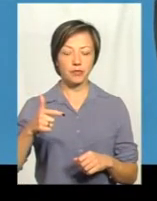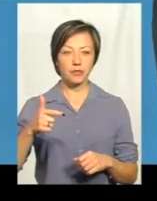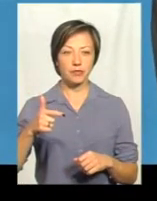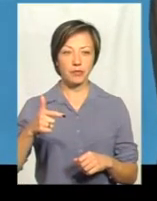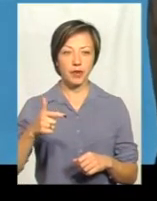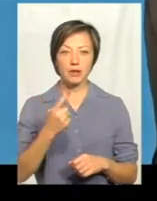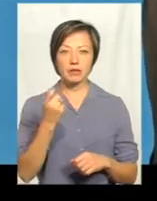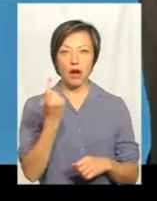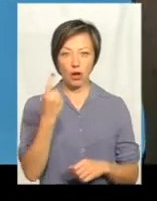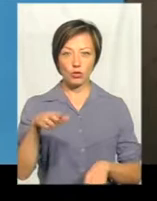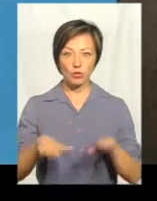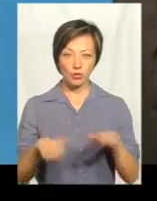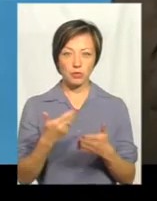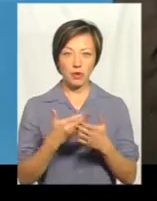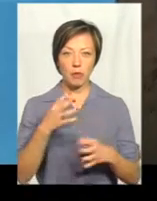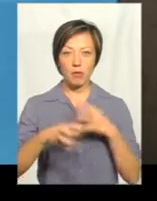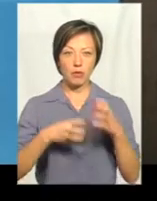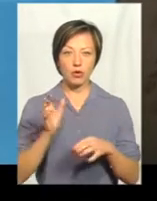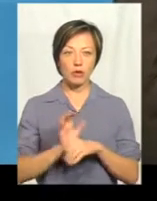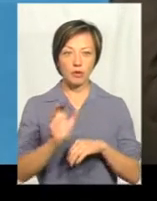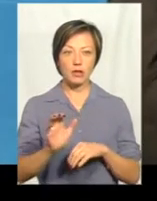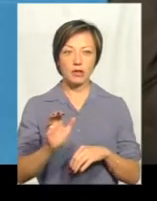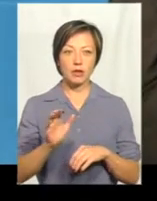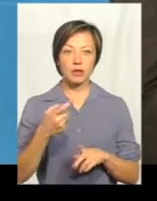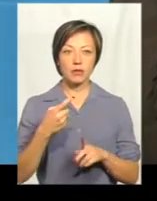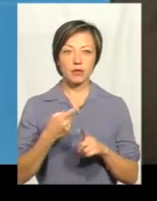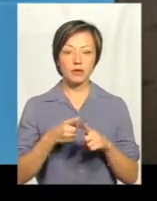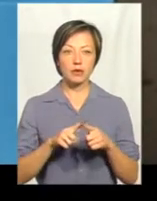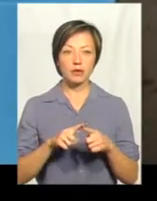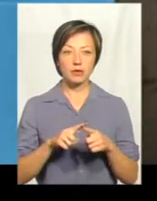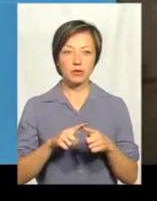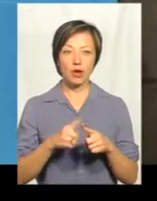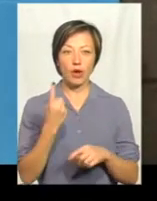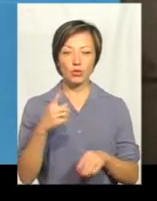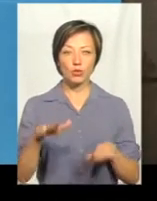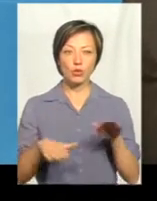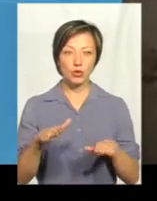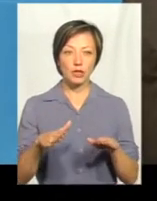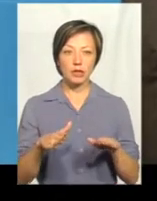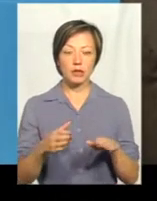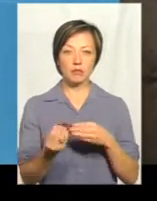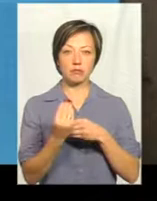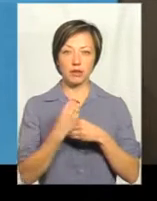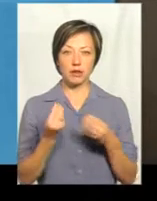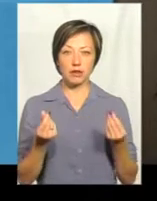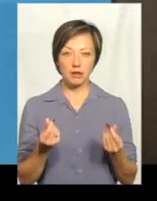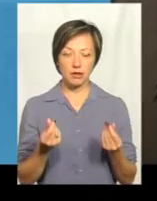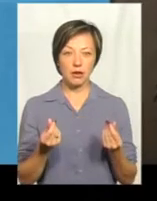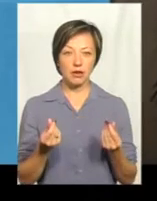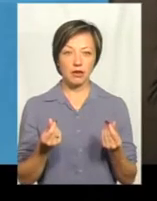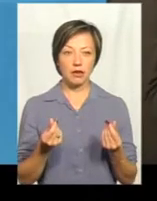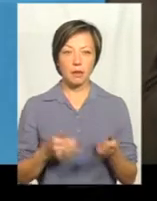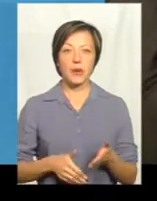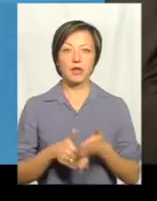що за тонн, наприклад, помідор ми відправили, чи цитрус відправили, за тонн, ще нам дають, які нам